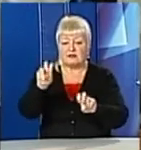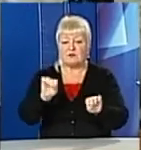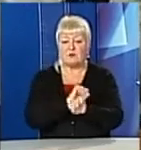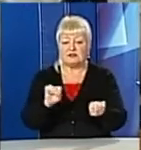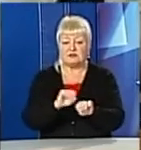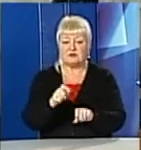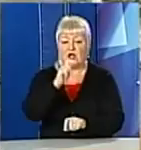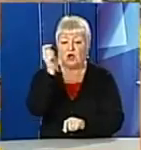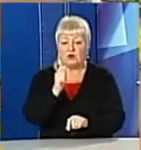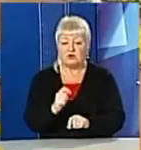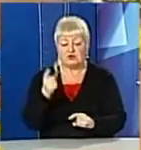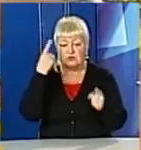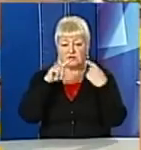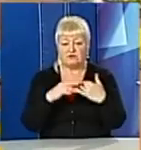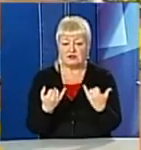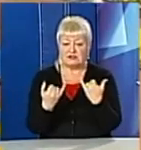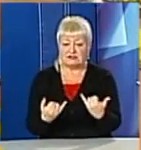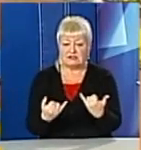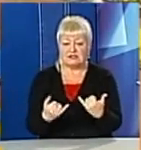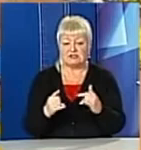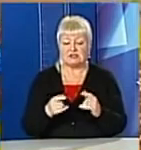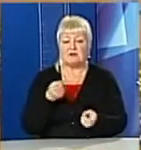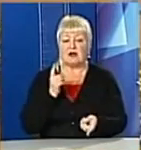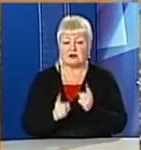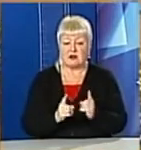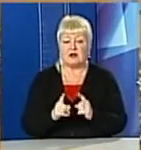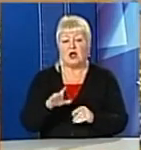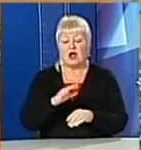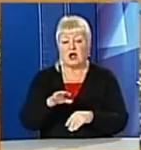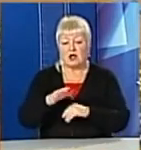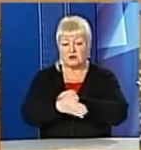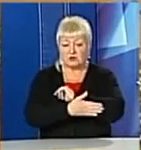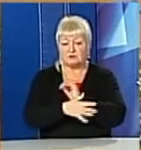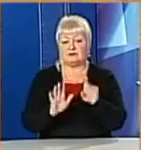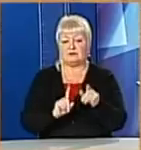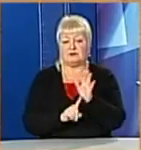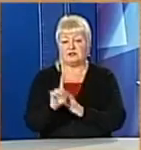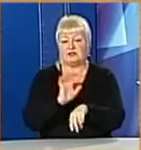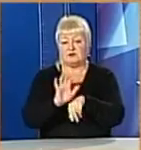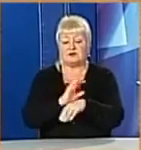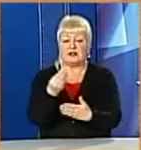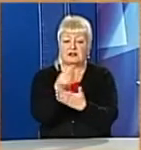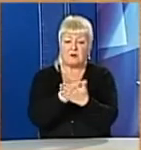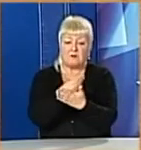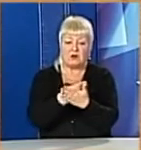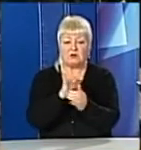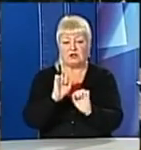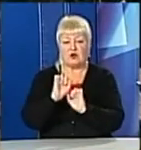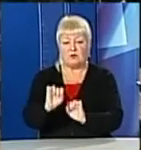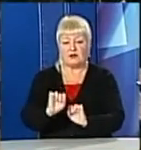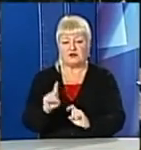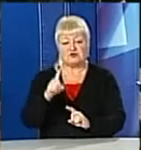із нинішніми реаліями. Тоді школярі почали відправляти військовим малюнки та обереги, аби вони знали, про них піклуються.